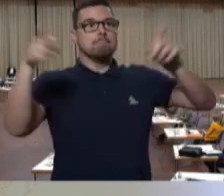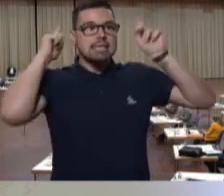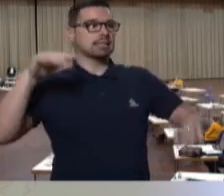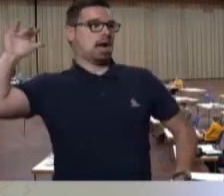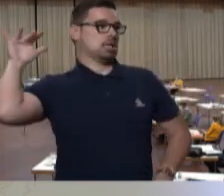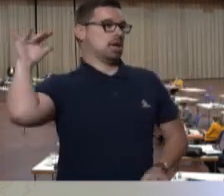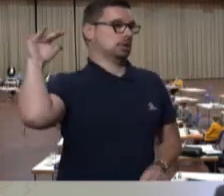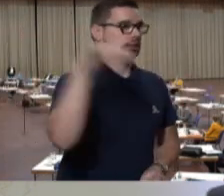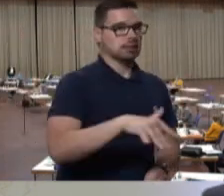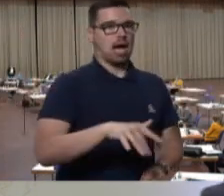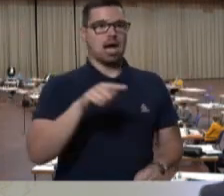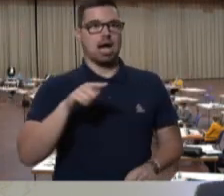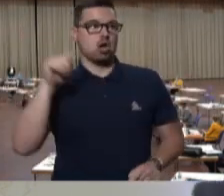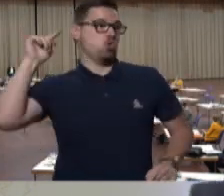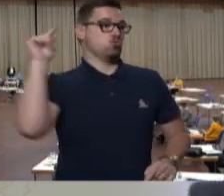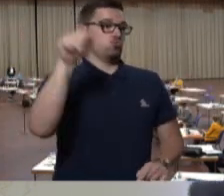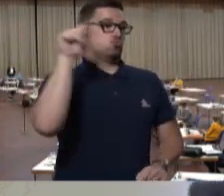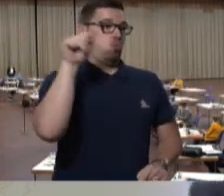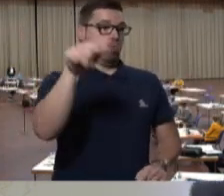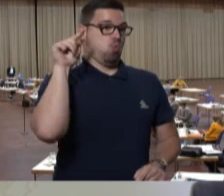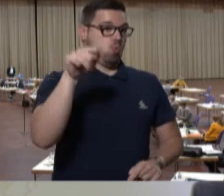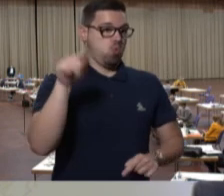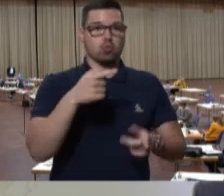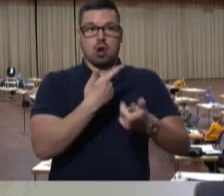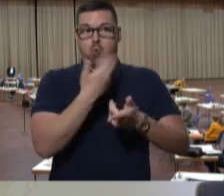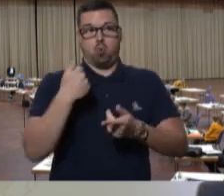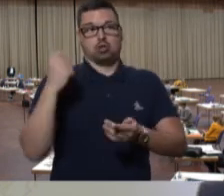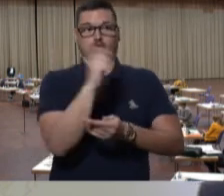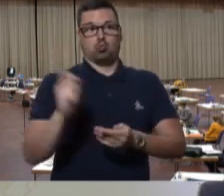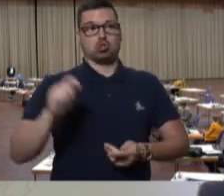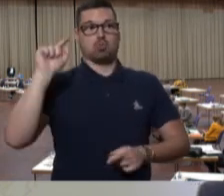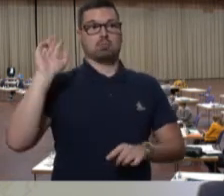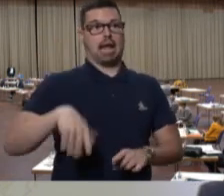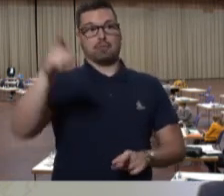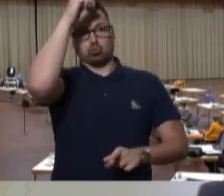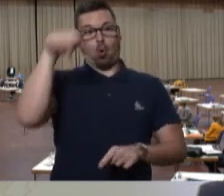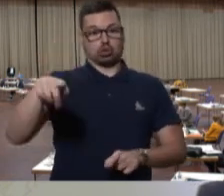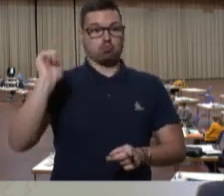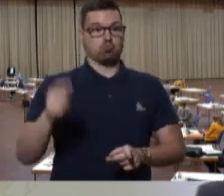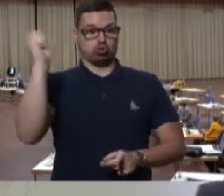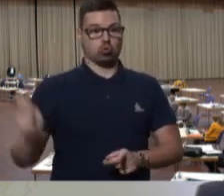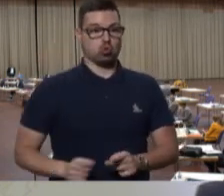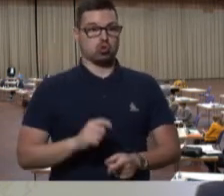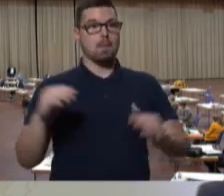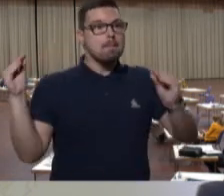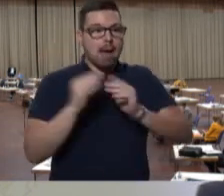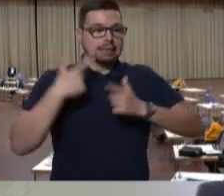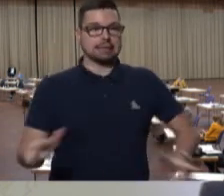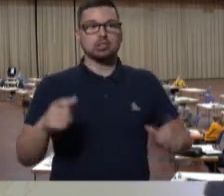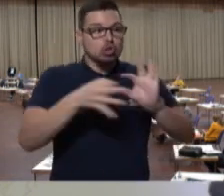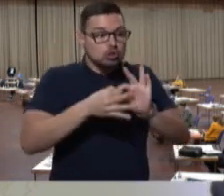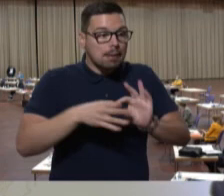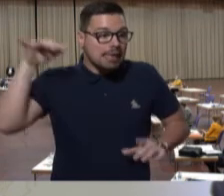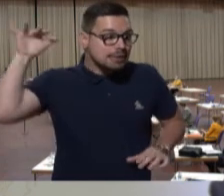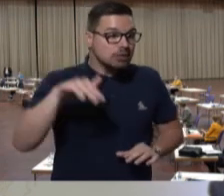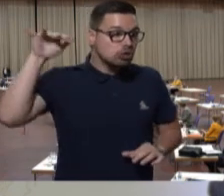da sind, bekommt ihr keinen Studienplatz. Das haben Sie eben in Ihren eigenen Worten gesagt. Dieser Zusammenhang ist nicht